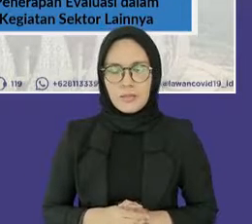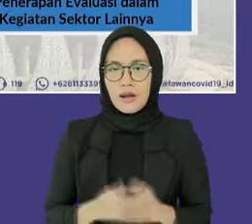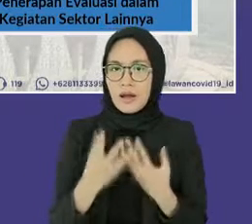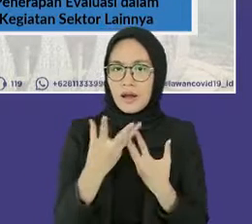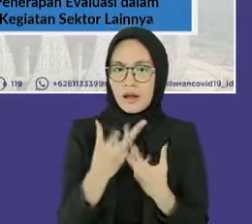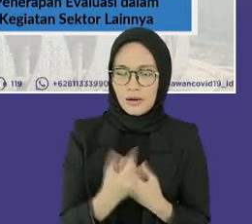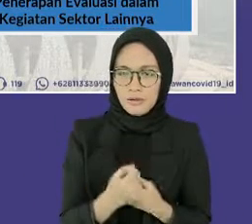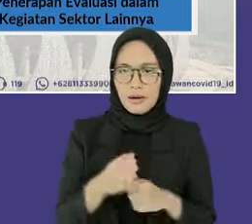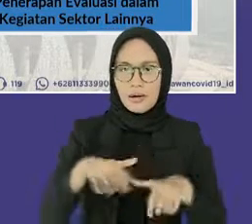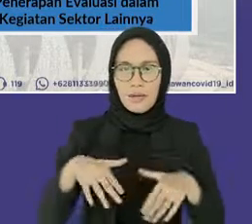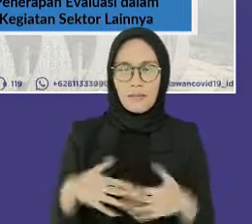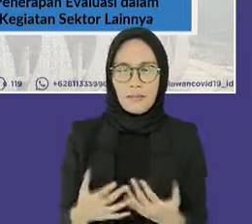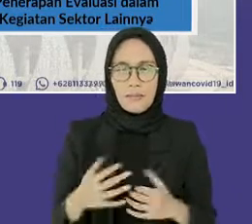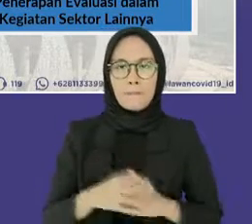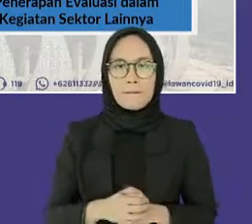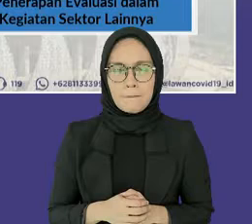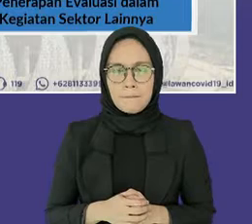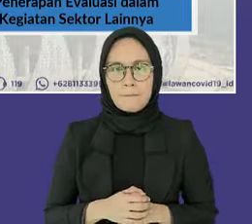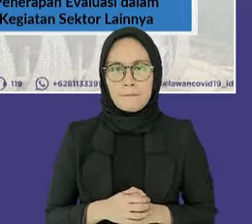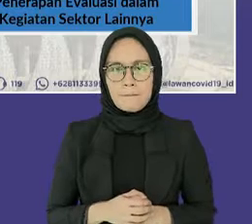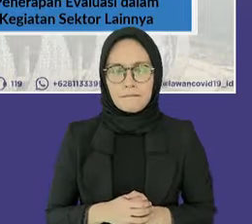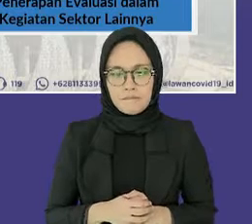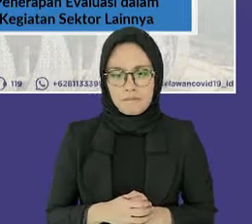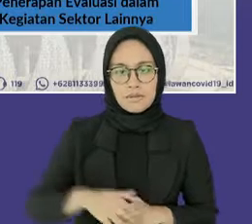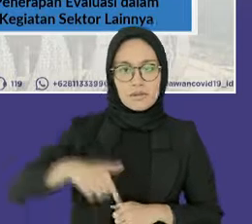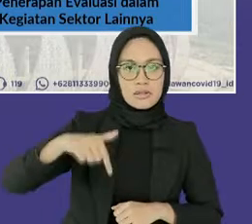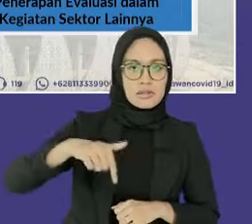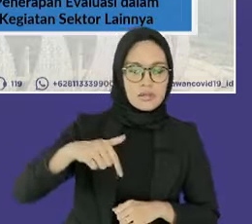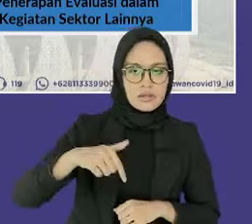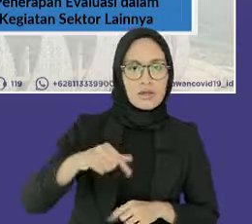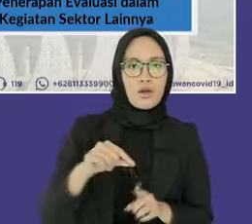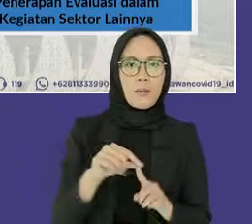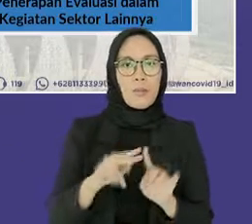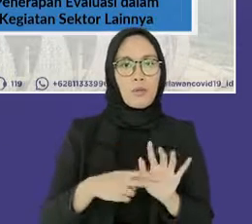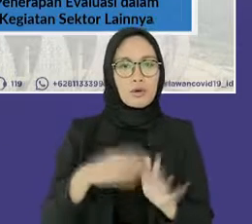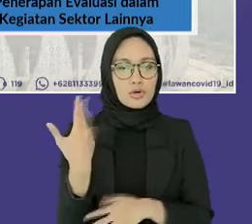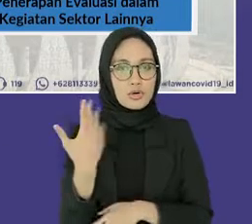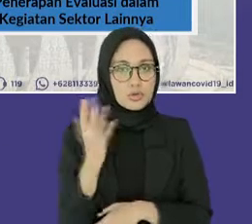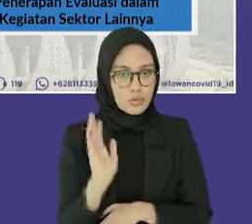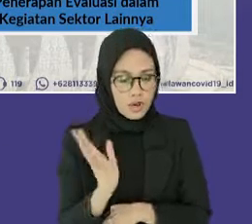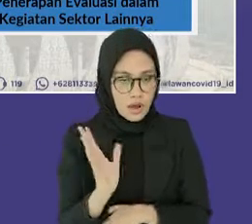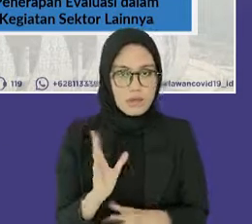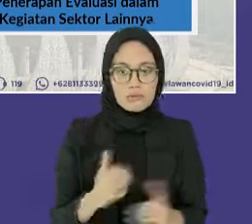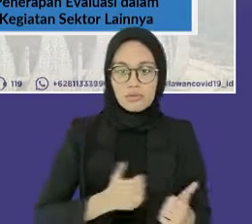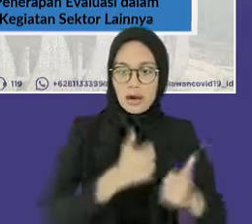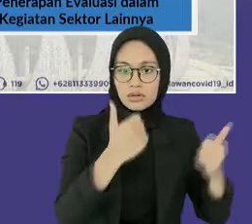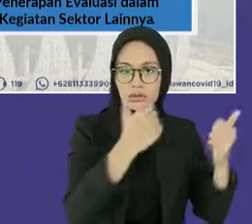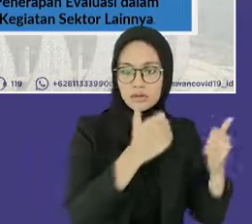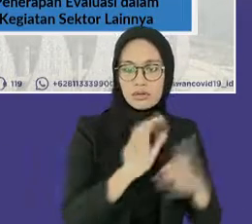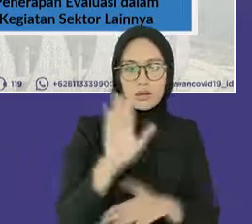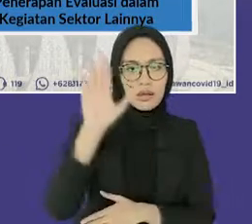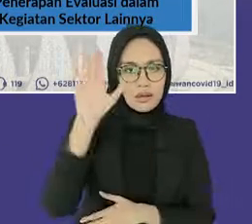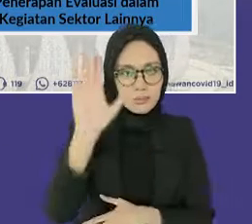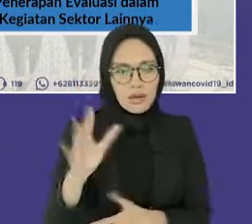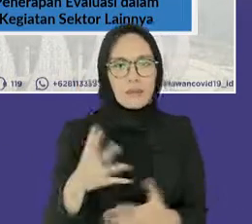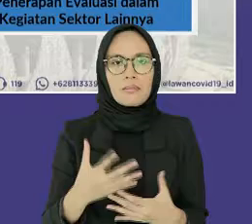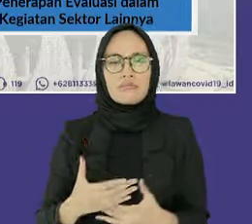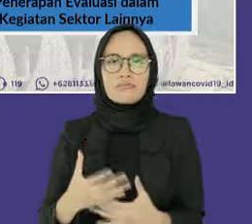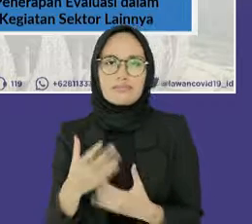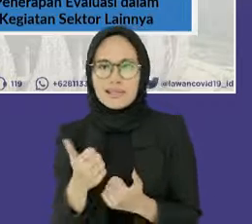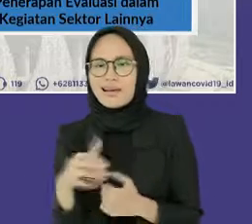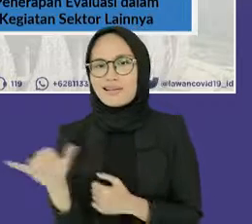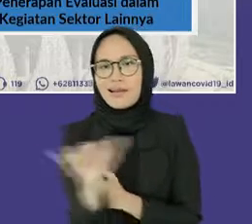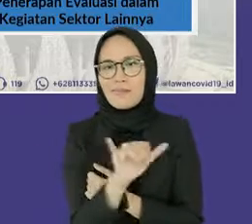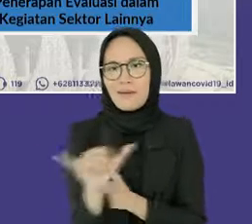kita gunakan sebagai landasan persiapan penyelenggaraan acara di masa depan. Hasil evaluasi ini